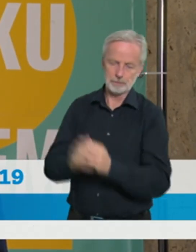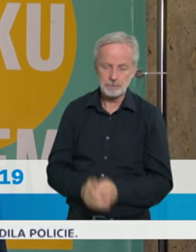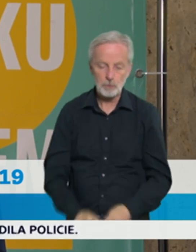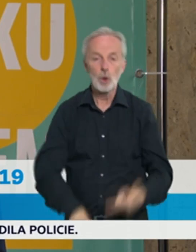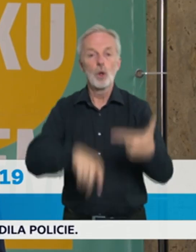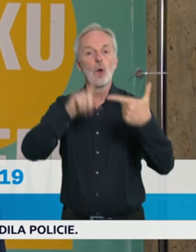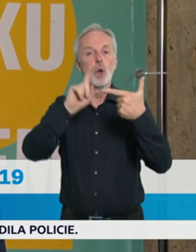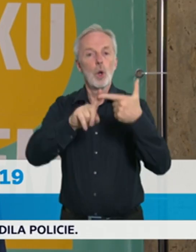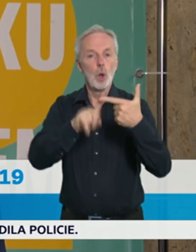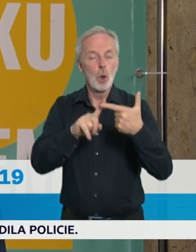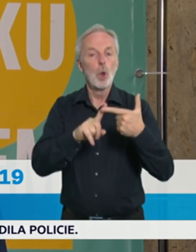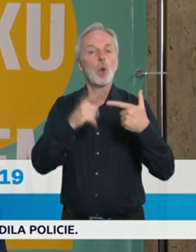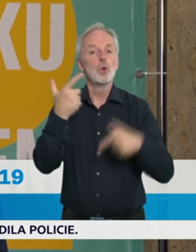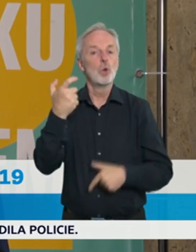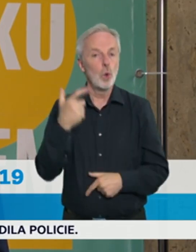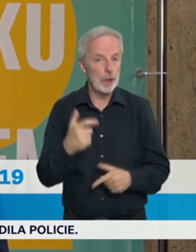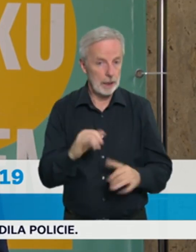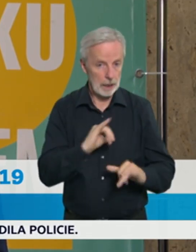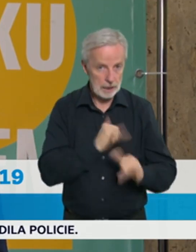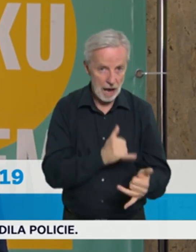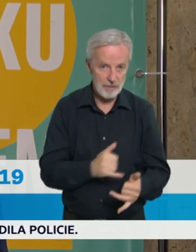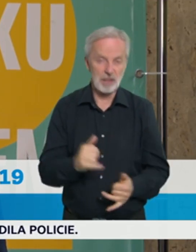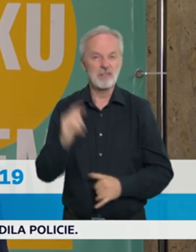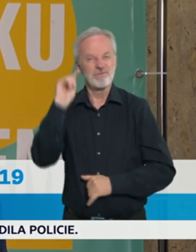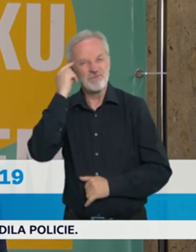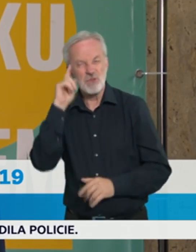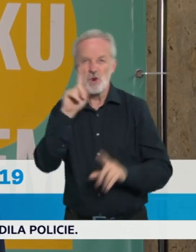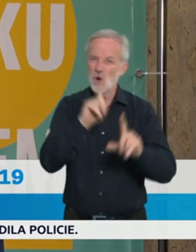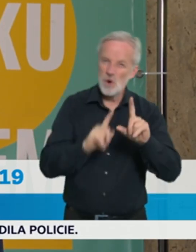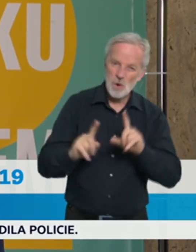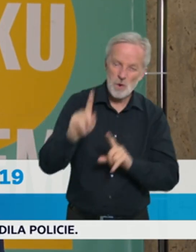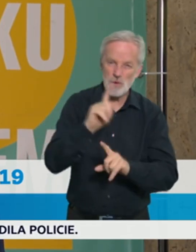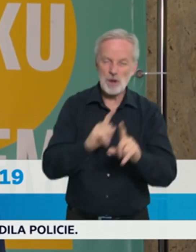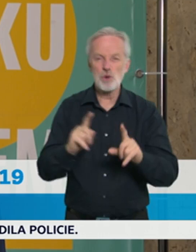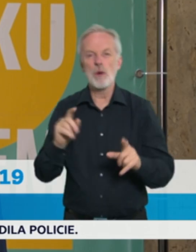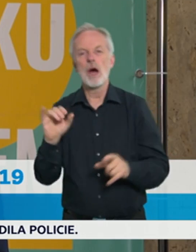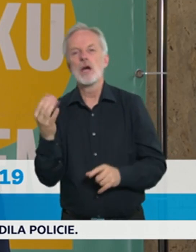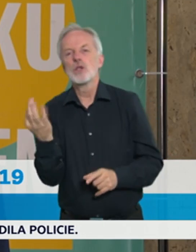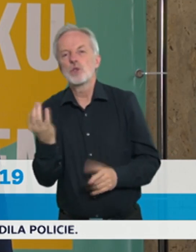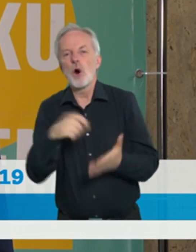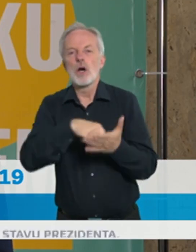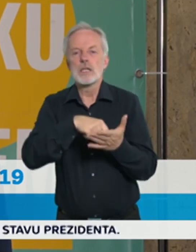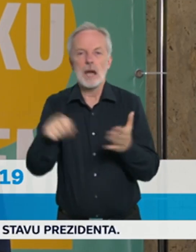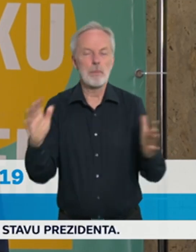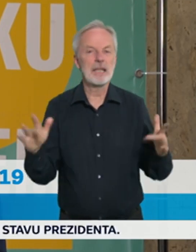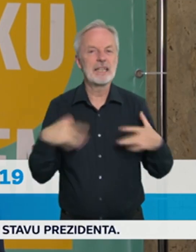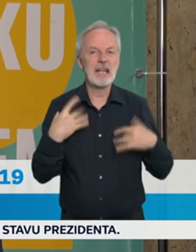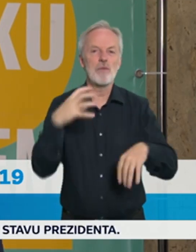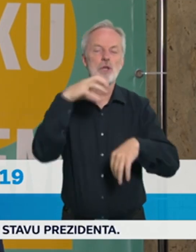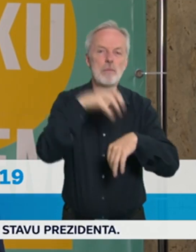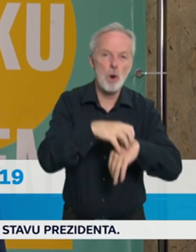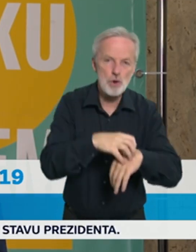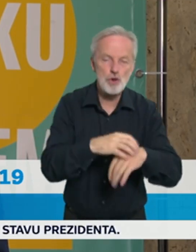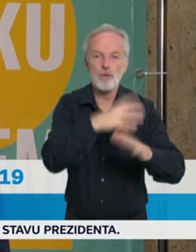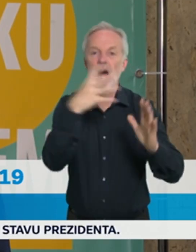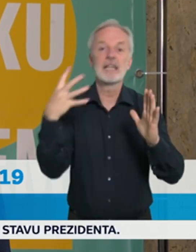otevřít debatu o hrazení zveřejného zdravotního pojištění těch takzvaných preventivních testů. Musím